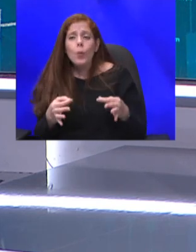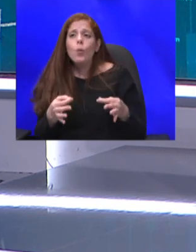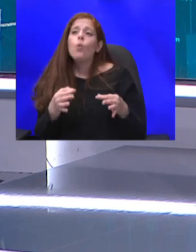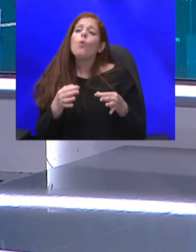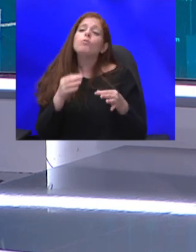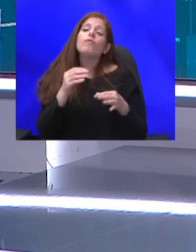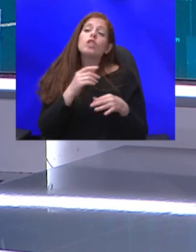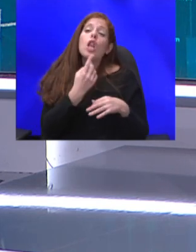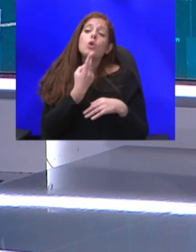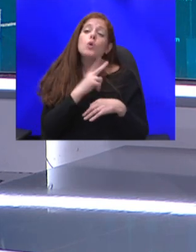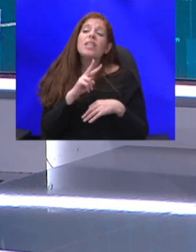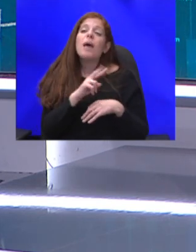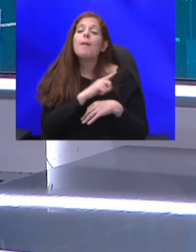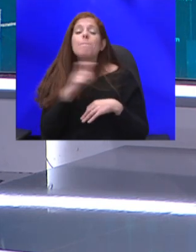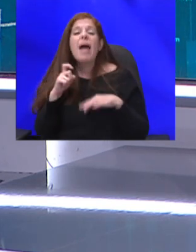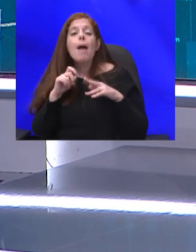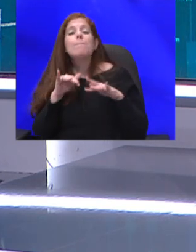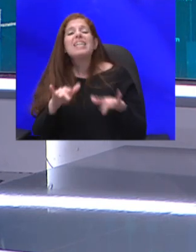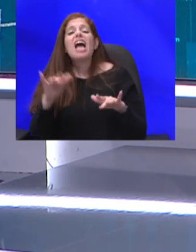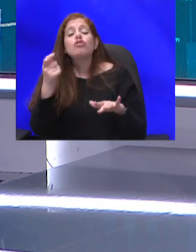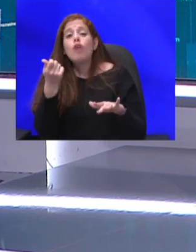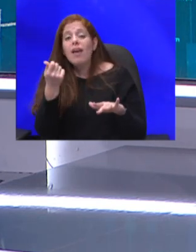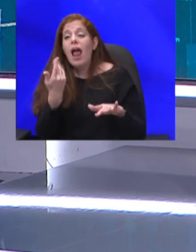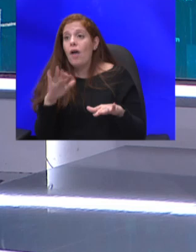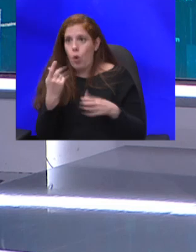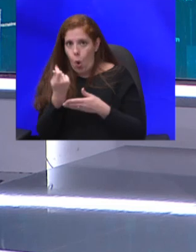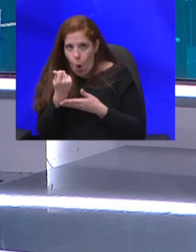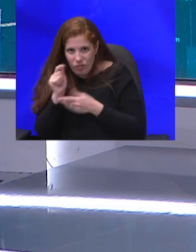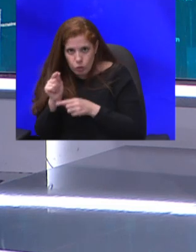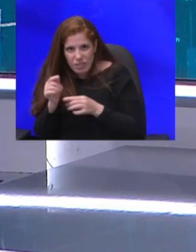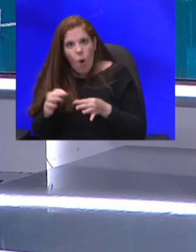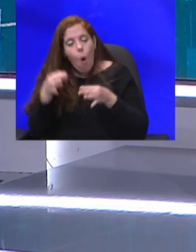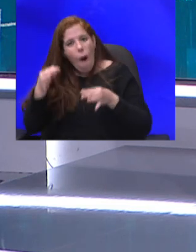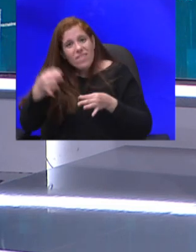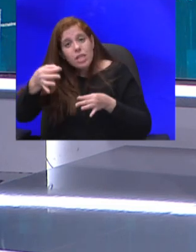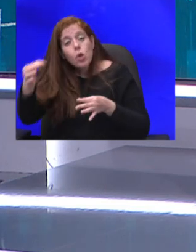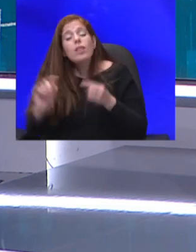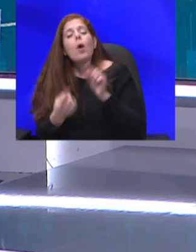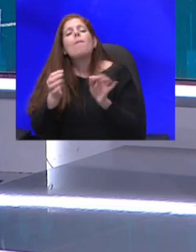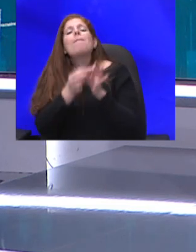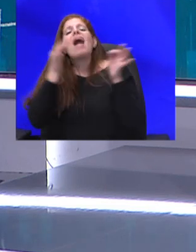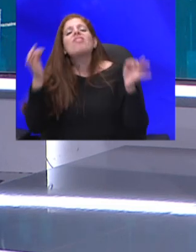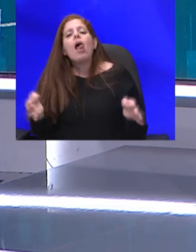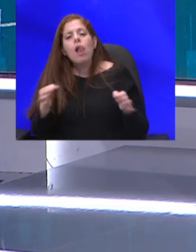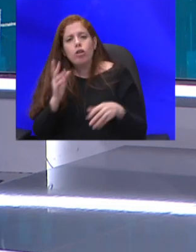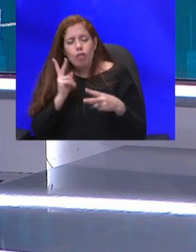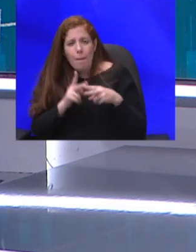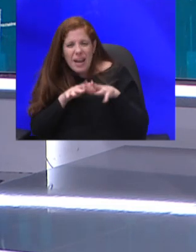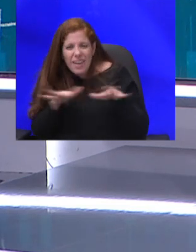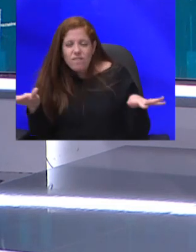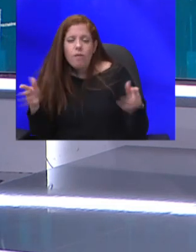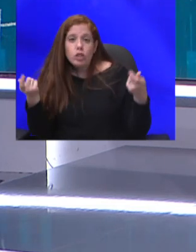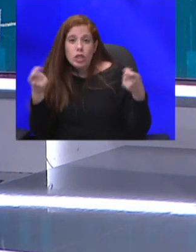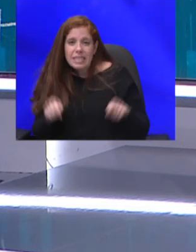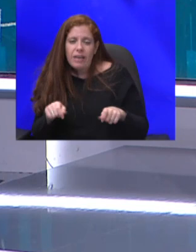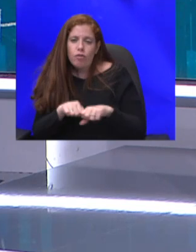מיליארד שקל אבל רוב הסכום הזה, רוב הדחיות קרו בהתחלה של המגפה ושל הסגר ושל המשבר הכלכלי ככל שהזמן